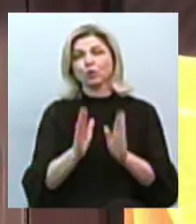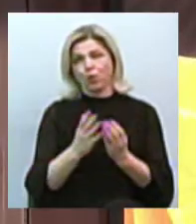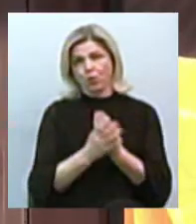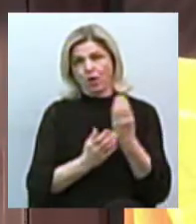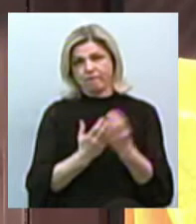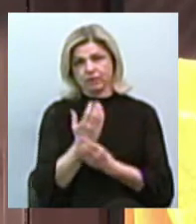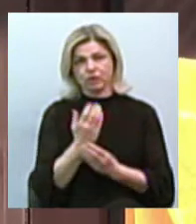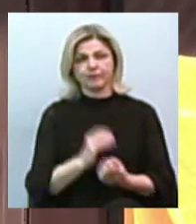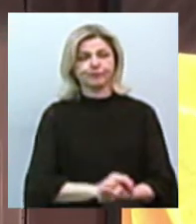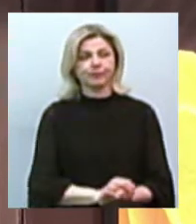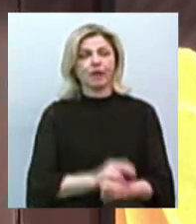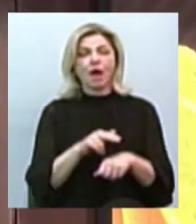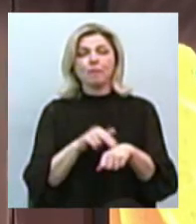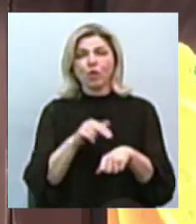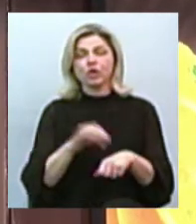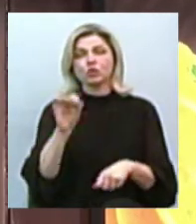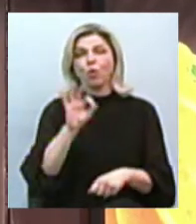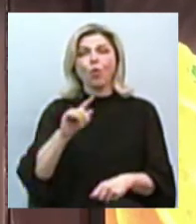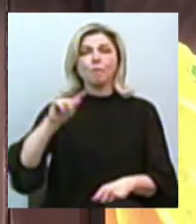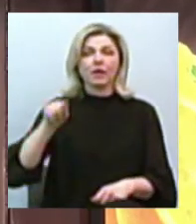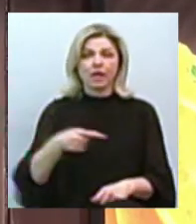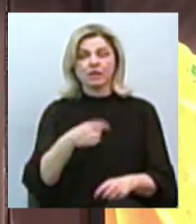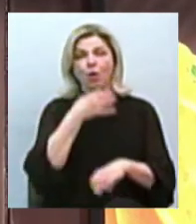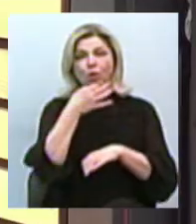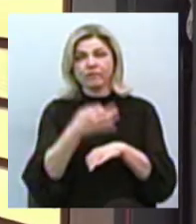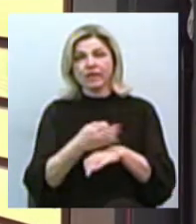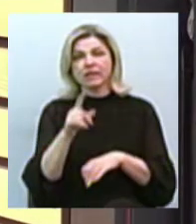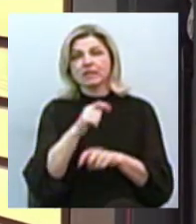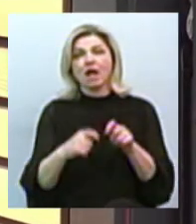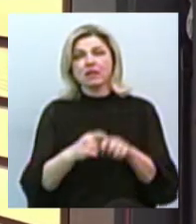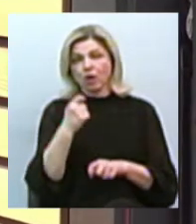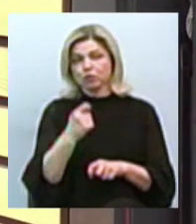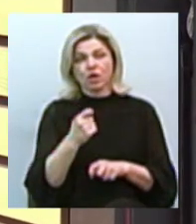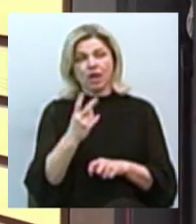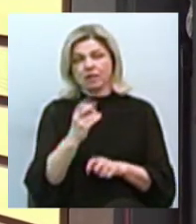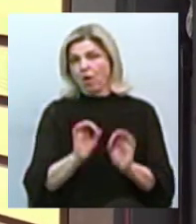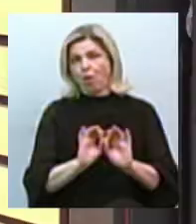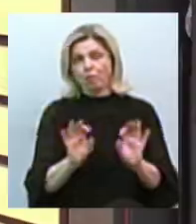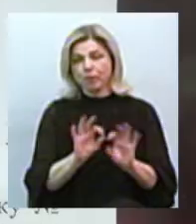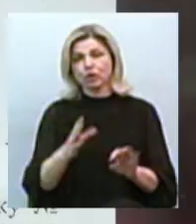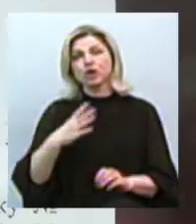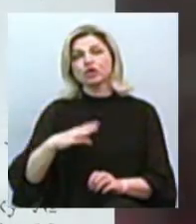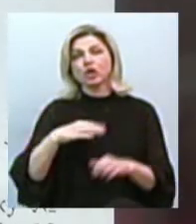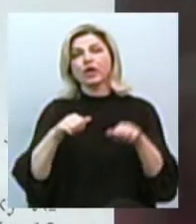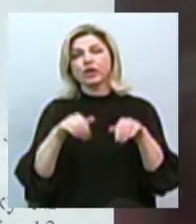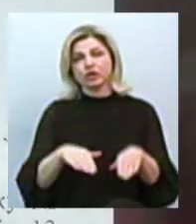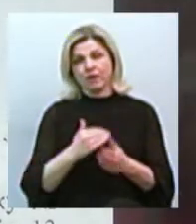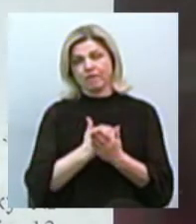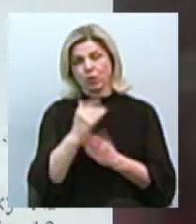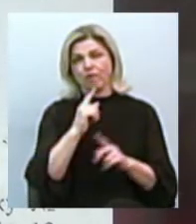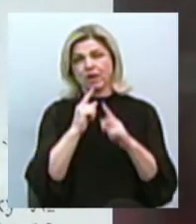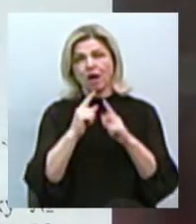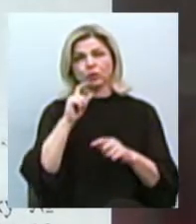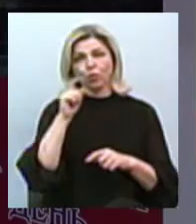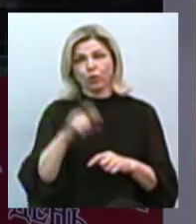Поліції щодо притягнення до відповідальності за порушення карантинного режиму поки не коментують. Чекають рішення Верховної Ради України